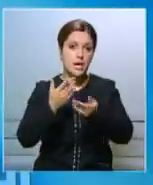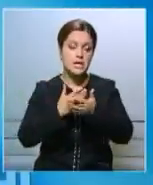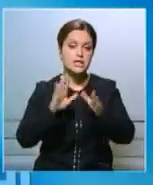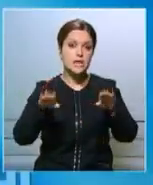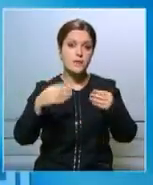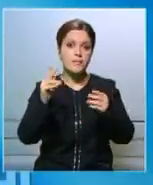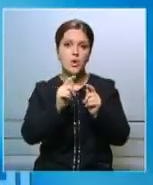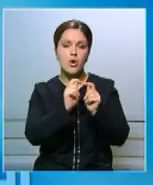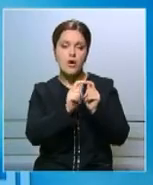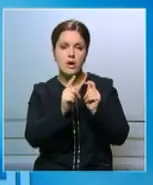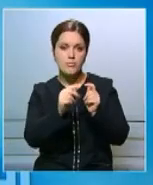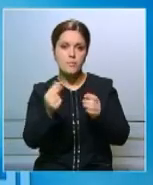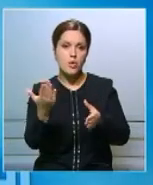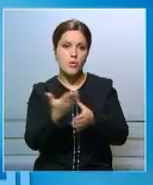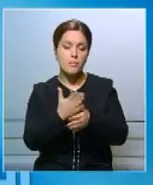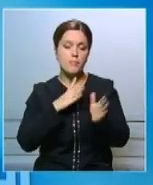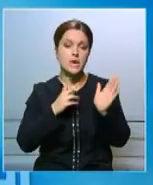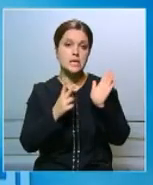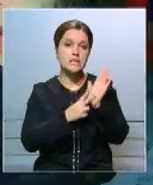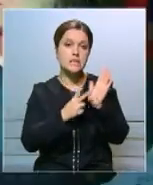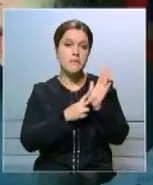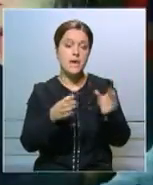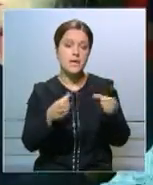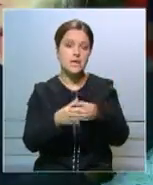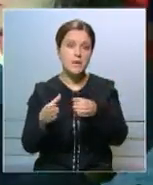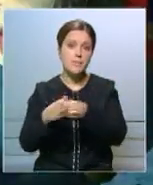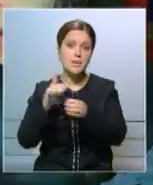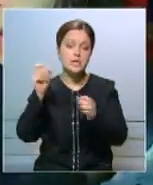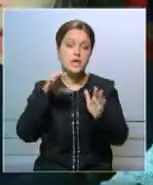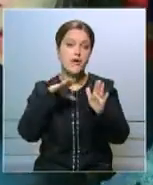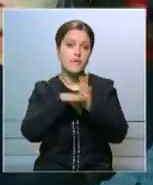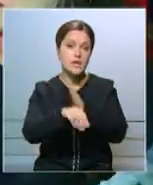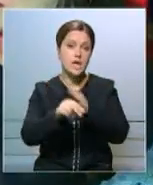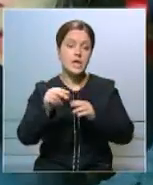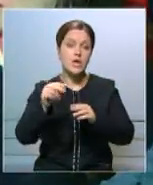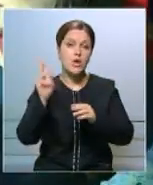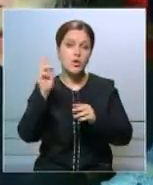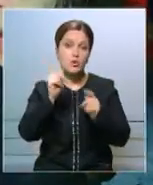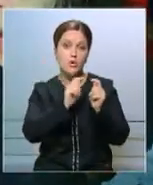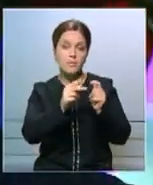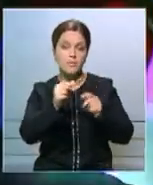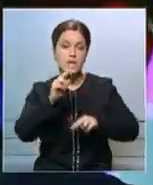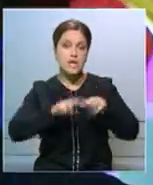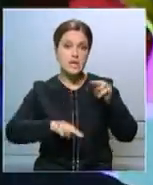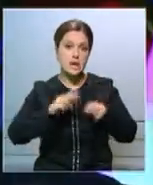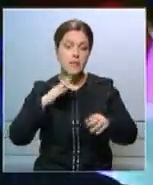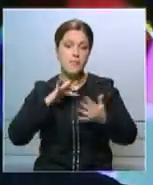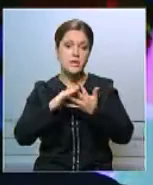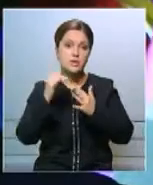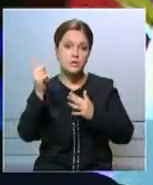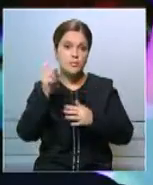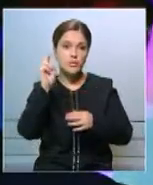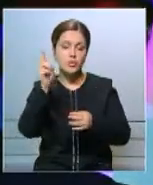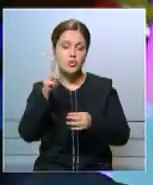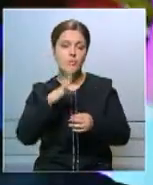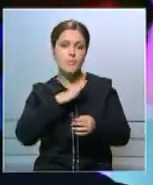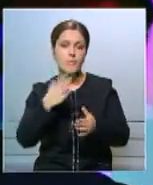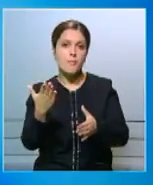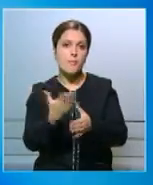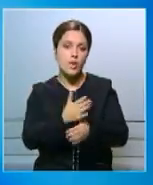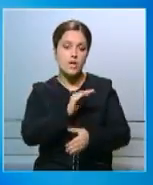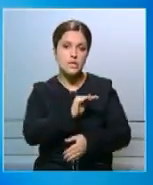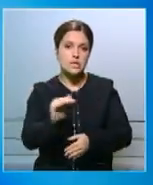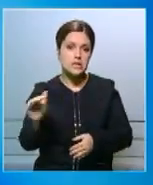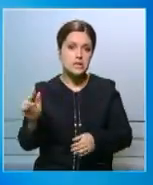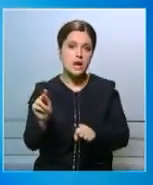по семи номинациям, к примеру, за вклад в строительство соцобъектов на селе, оказание срочной медицинской помощи детям,